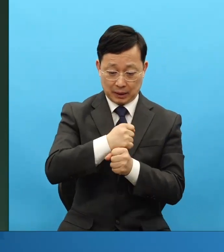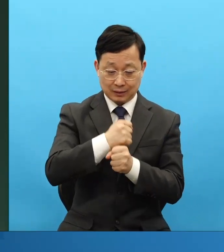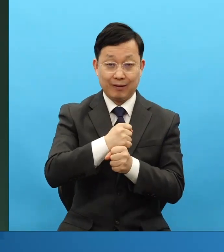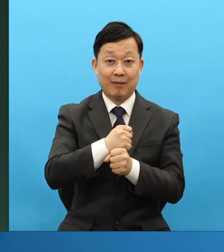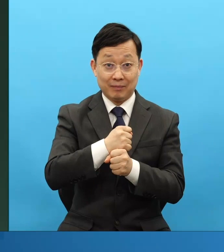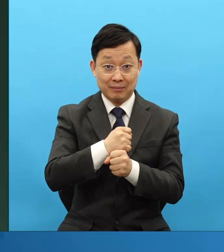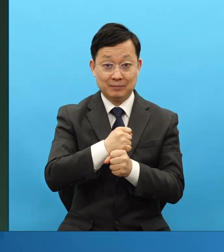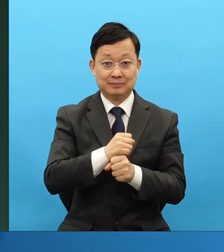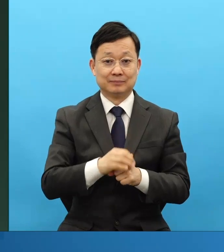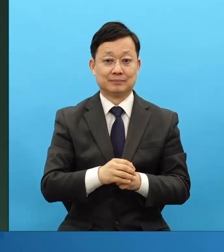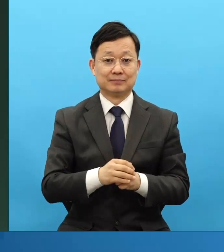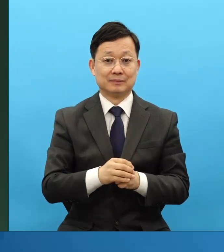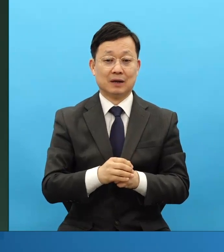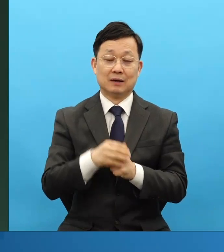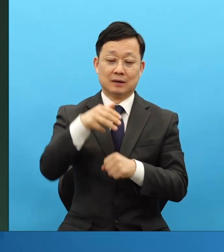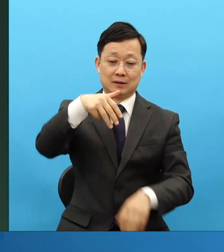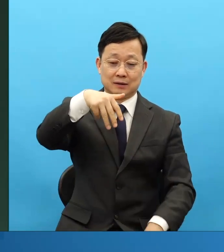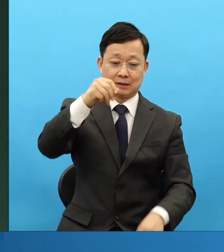부르는 겁니다.